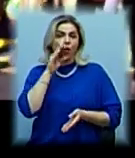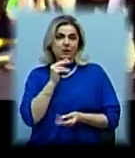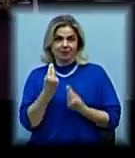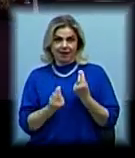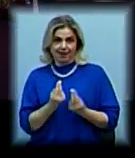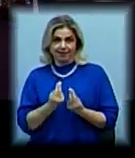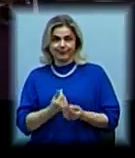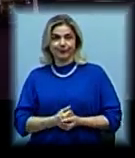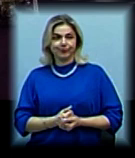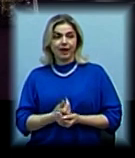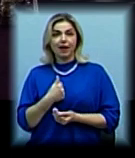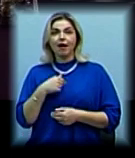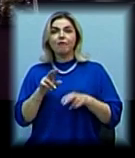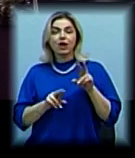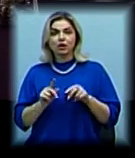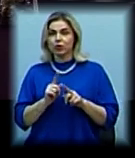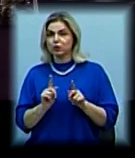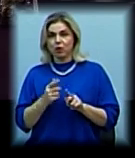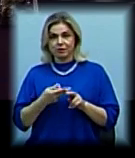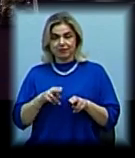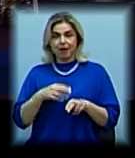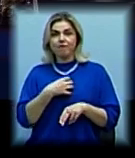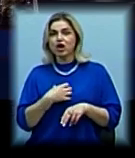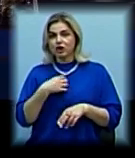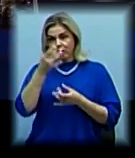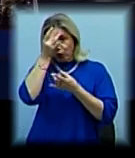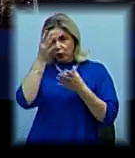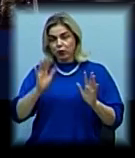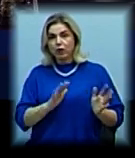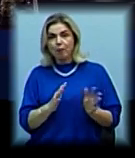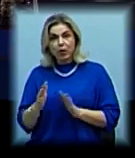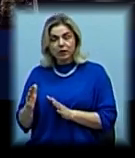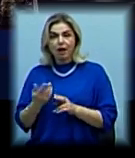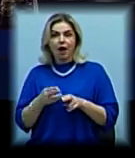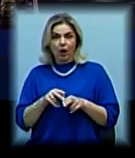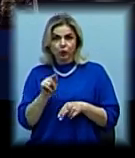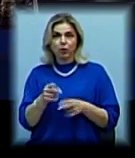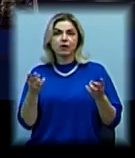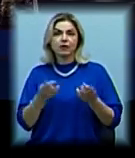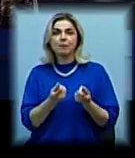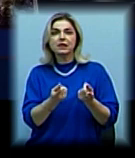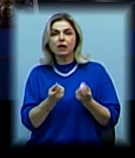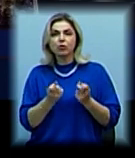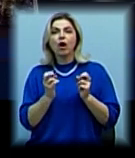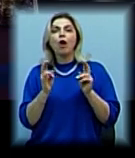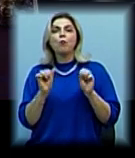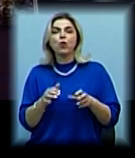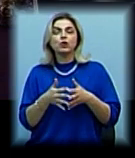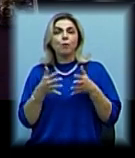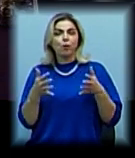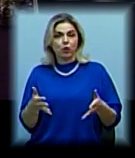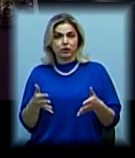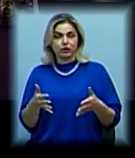Я вважаю, що це важлива культурна подія, на яку потрібно залучати як можна більше